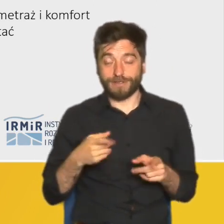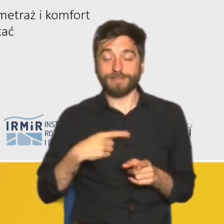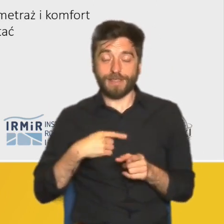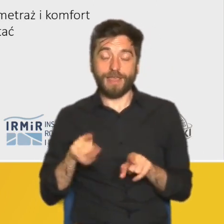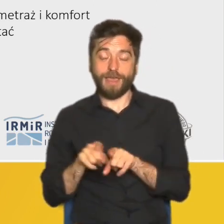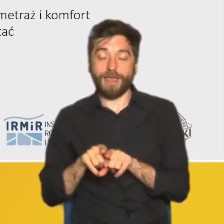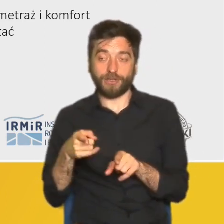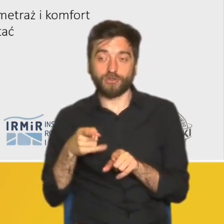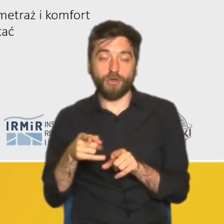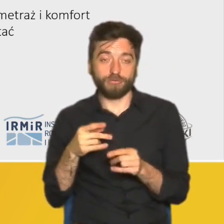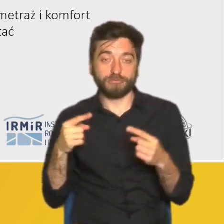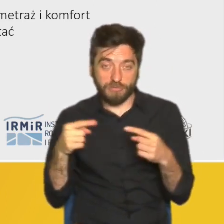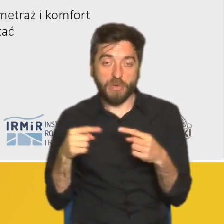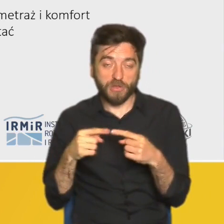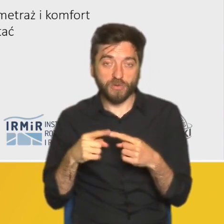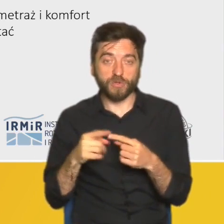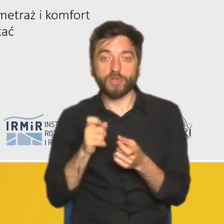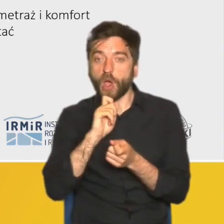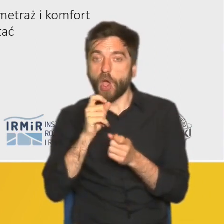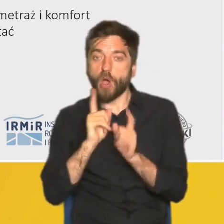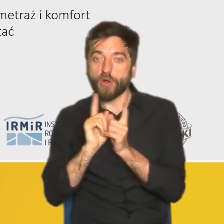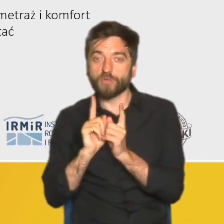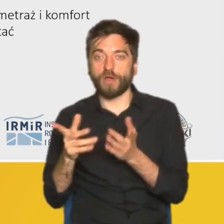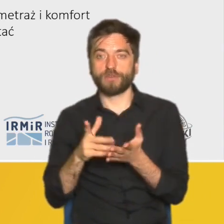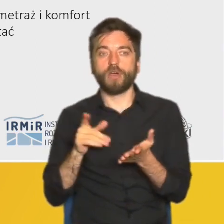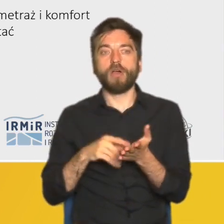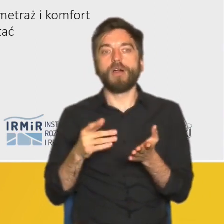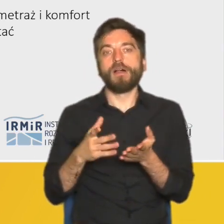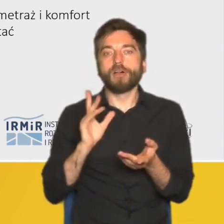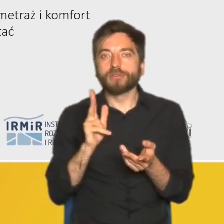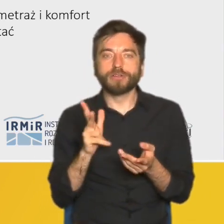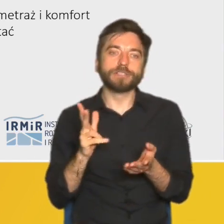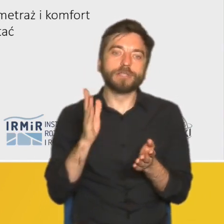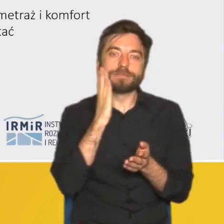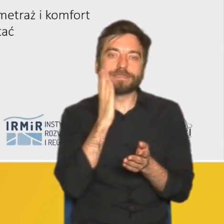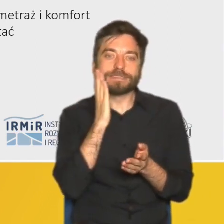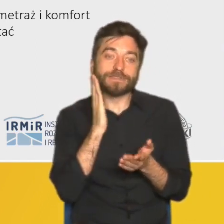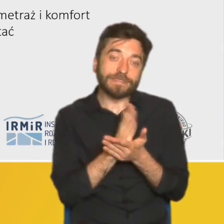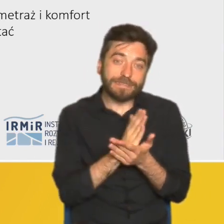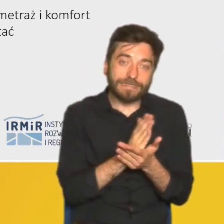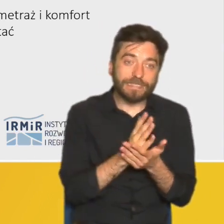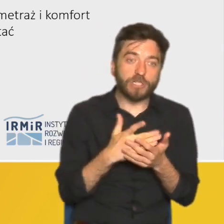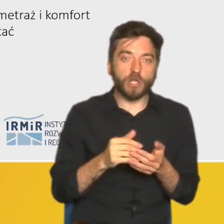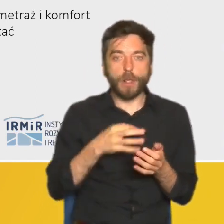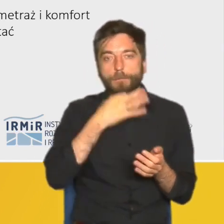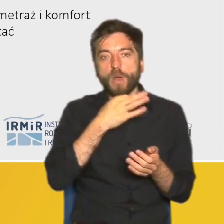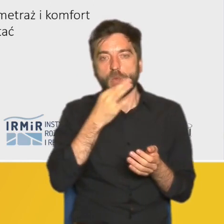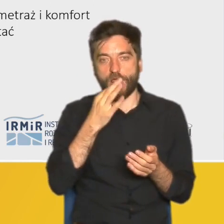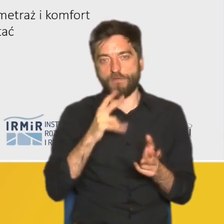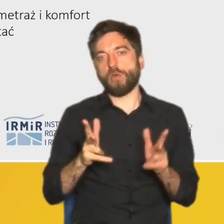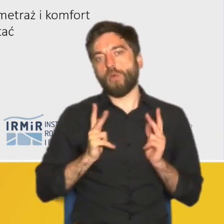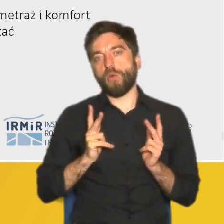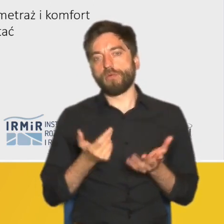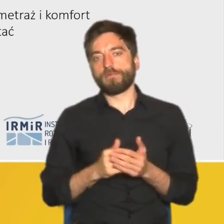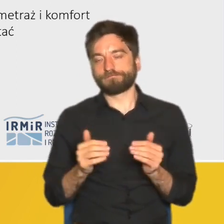w tym momencie przeprowadzkę na przedmieścia to są osoby o średnich warunkach mieszkaniowych, które chciałyby poprawić swój komfort. Dodatkowo